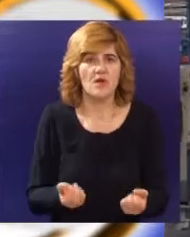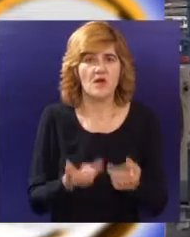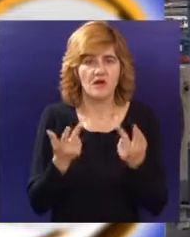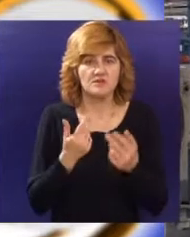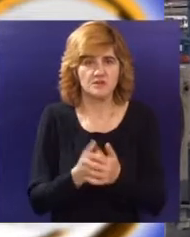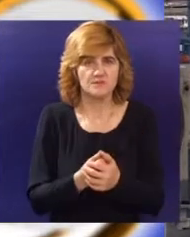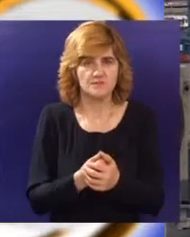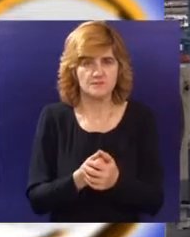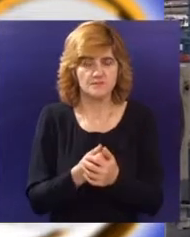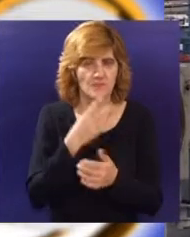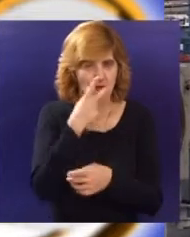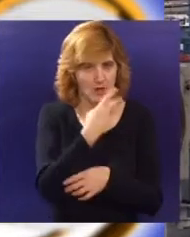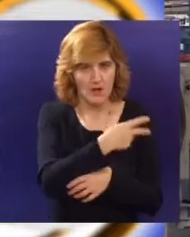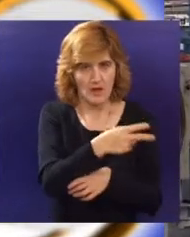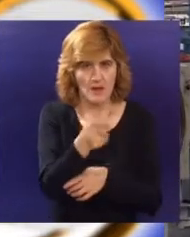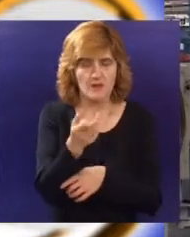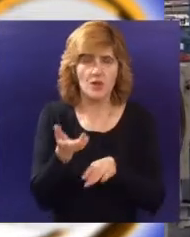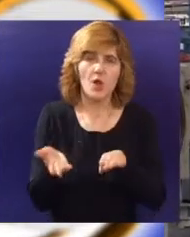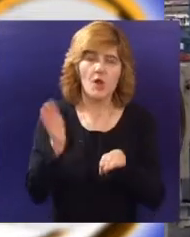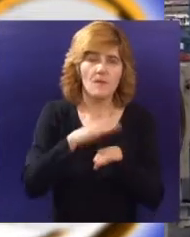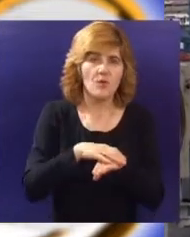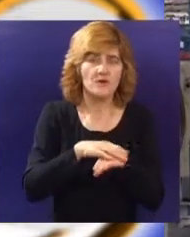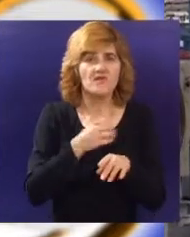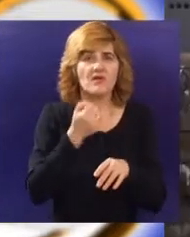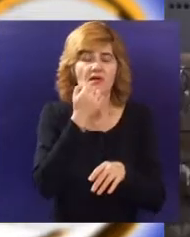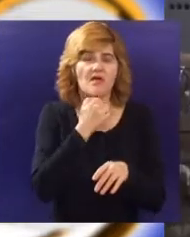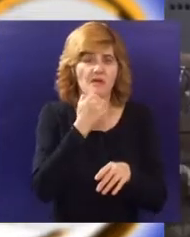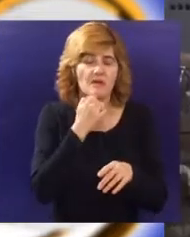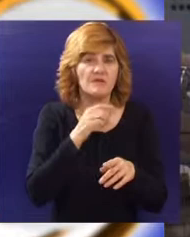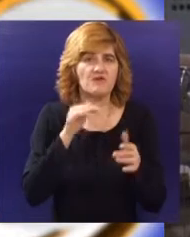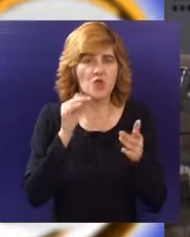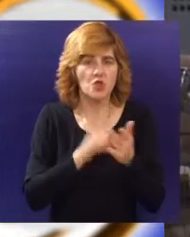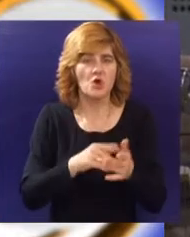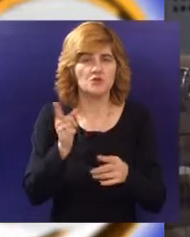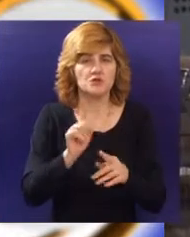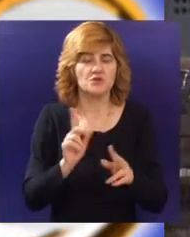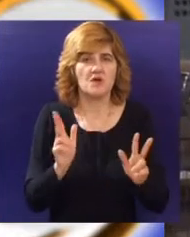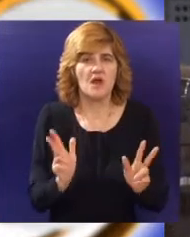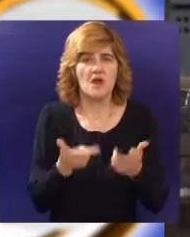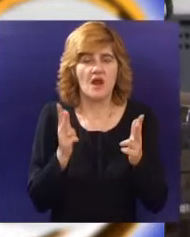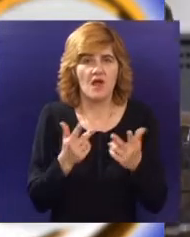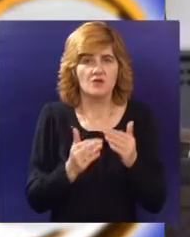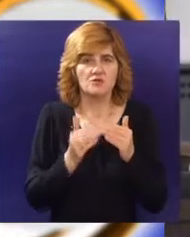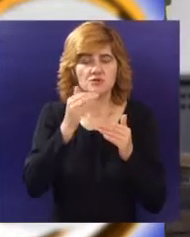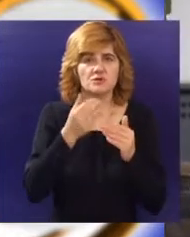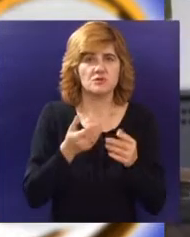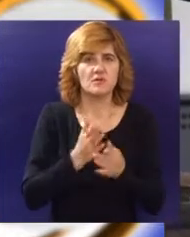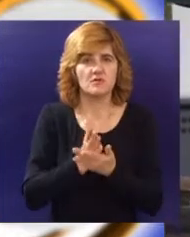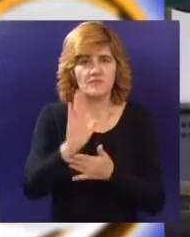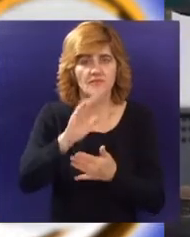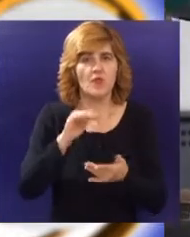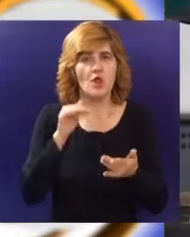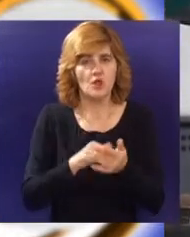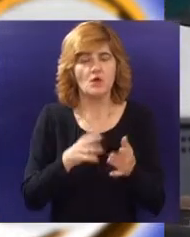U celini gledano region koji pokriva regionalna privredna komora Subotica još uvek se nije izvukao iz krize već je zbog krize i dalje